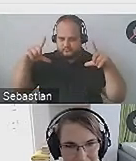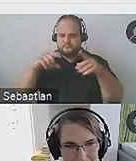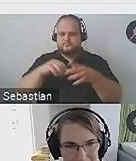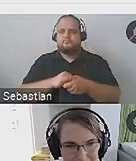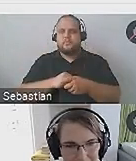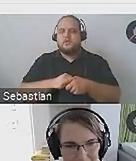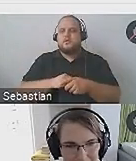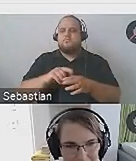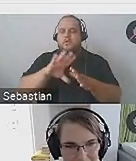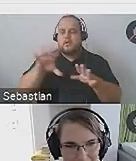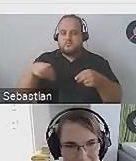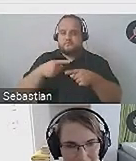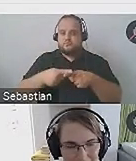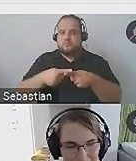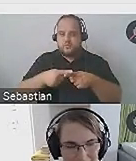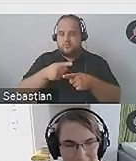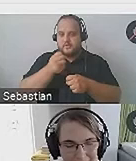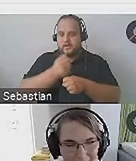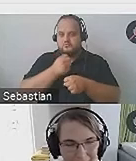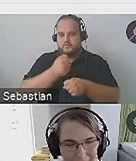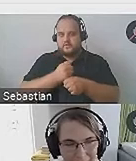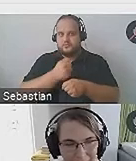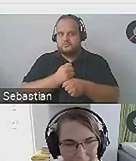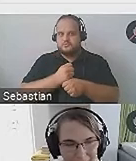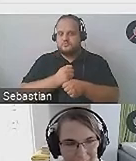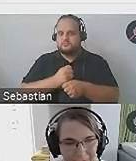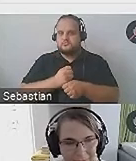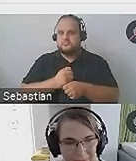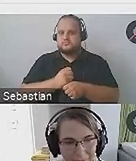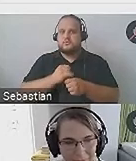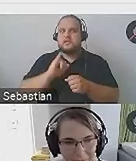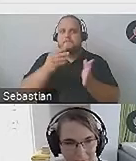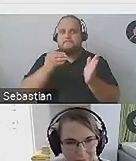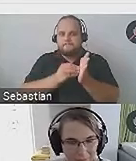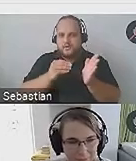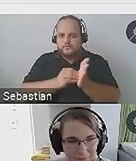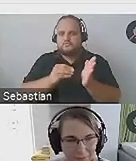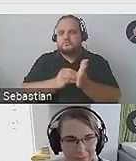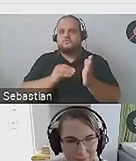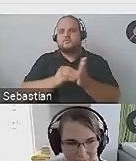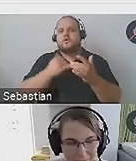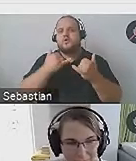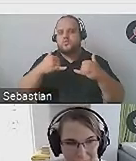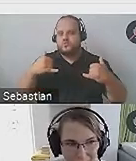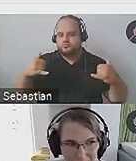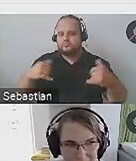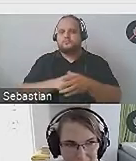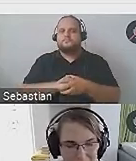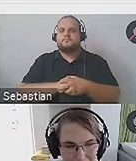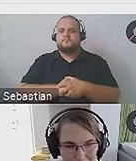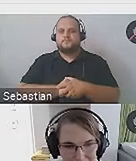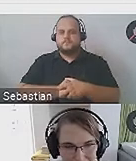wypracowaliśmy dobre praktyki, wiele scenariuszy, również